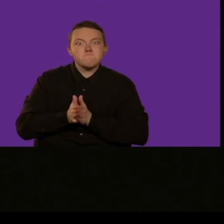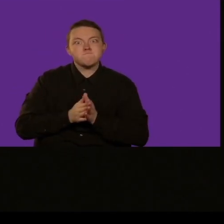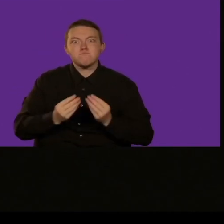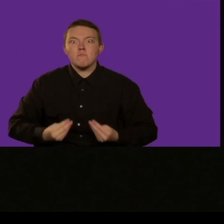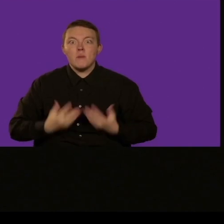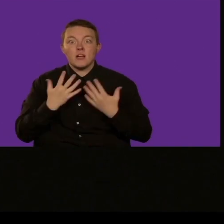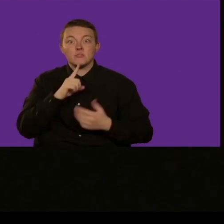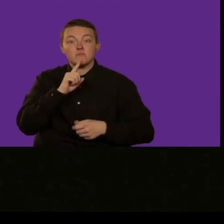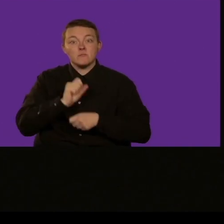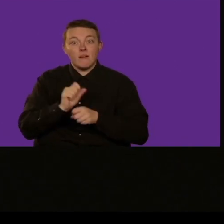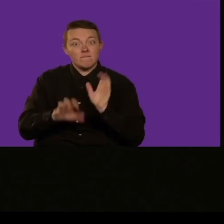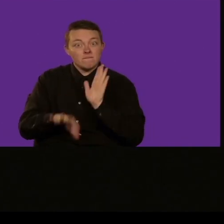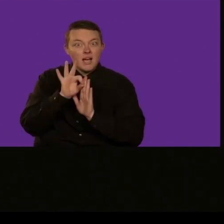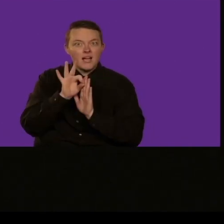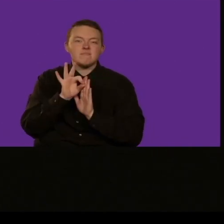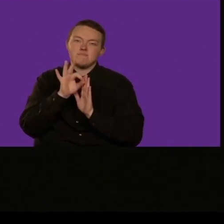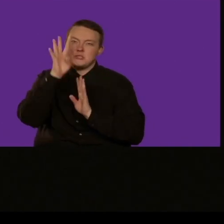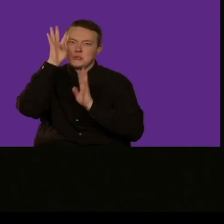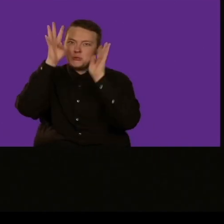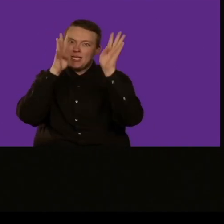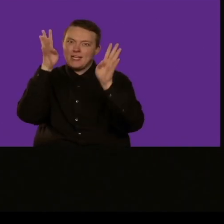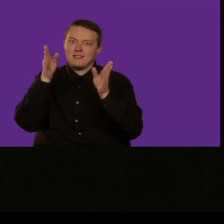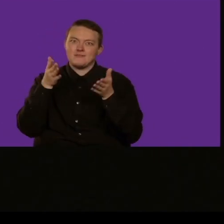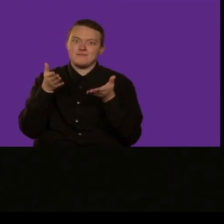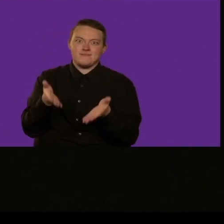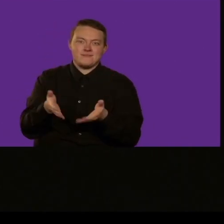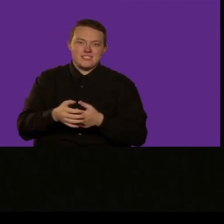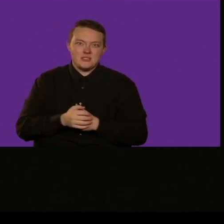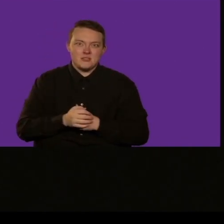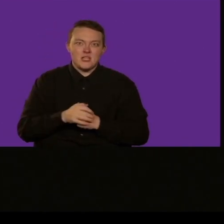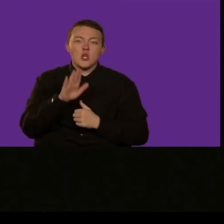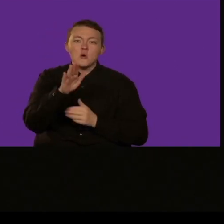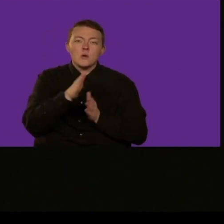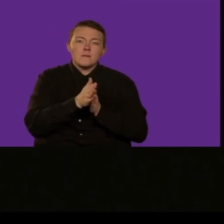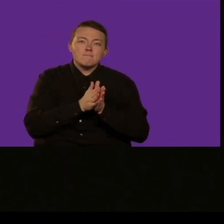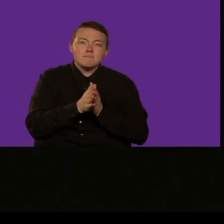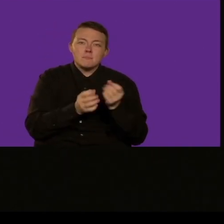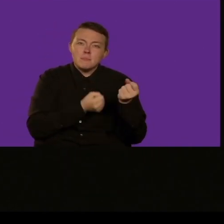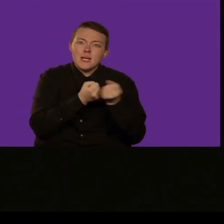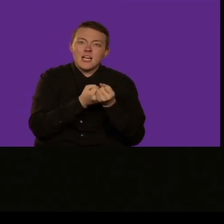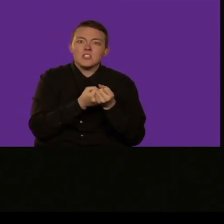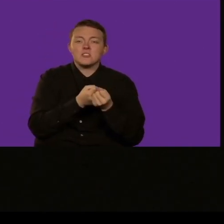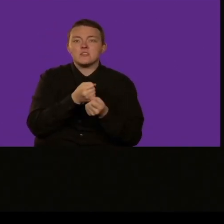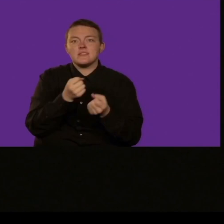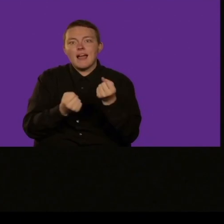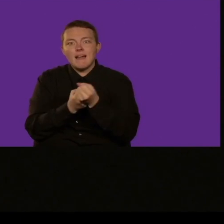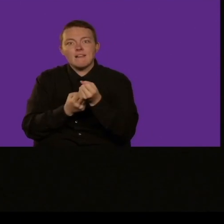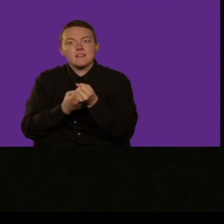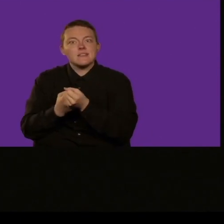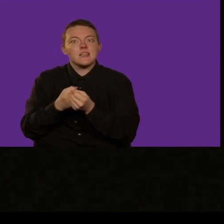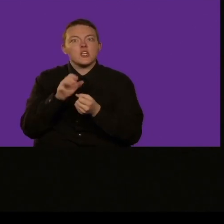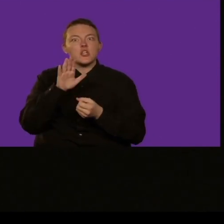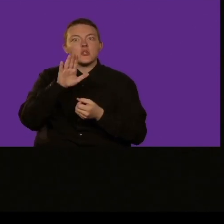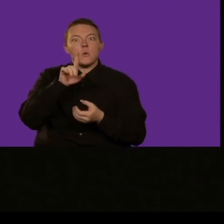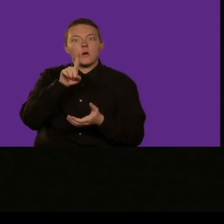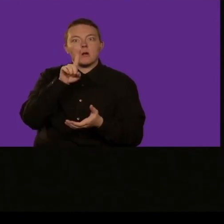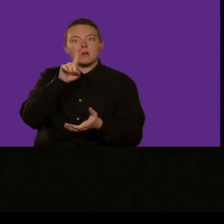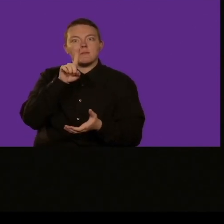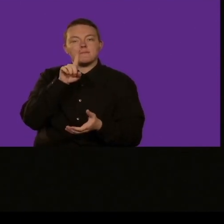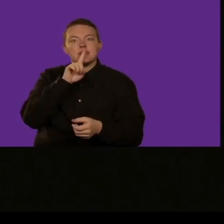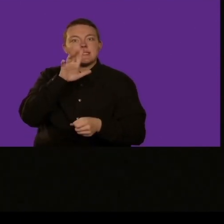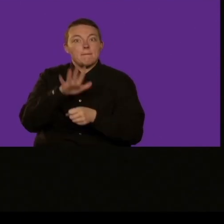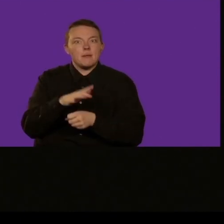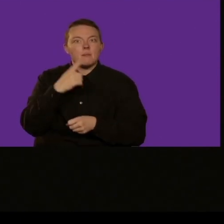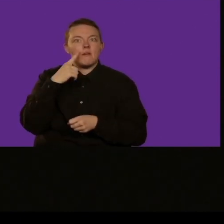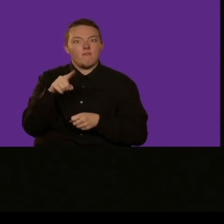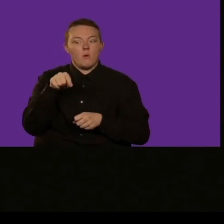differenza non soltanto in classe, ma in tutto il mondo. Grazie, perché voi siete parte di questa comunità Scratch. Ora,